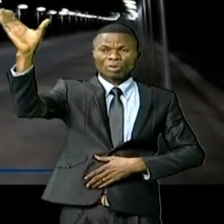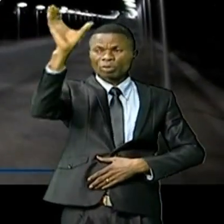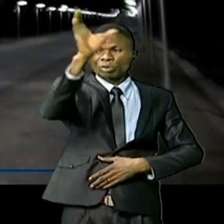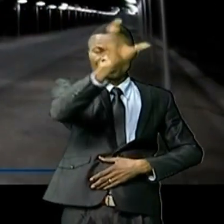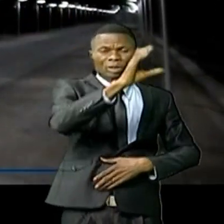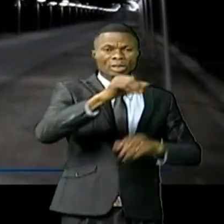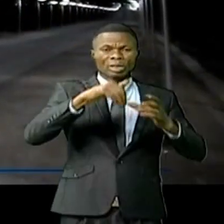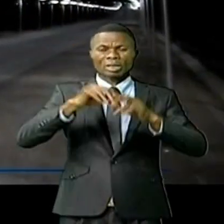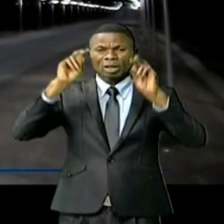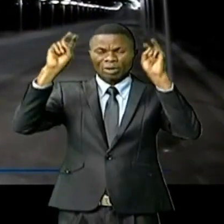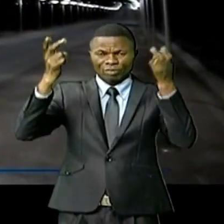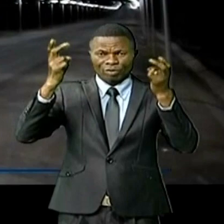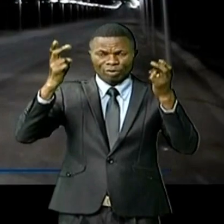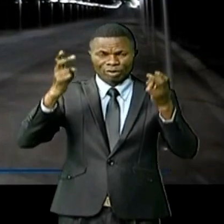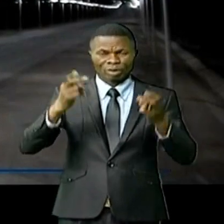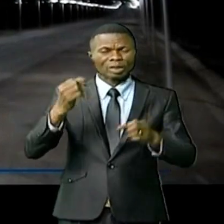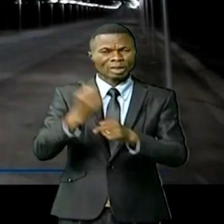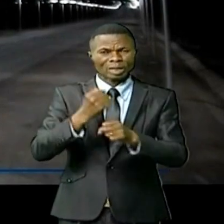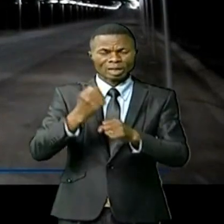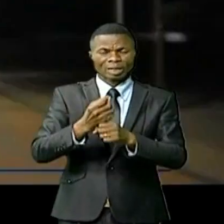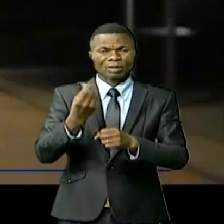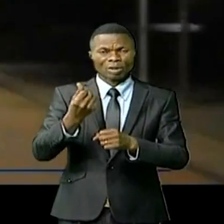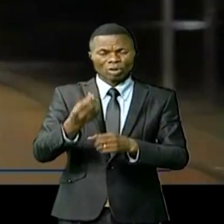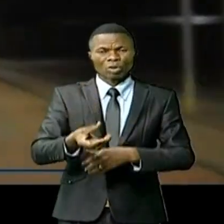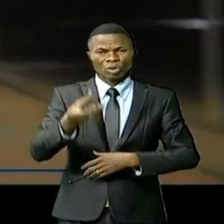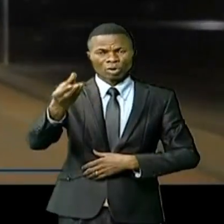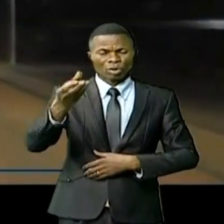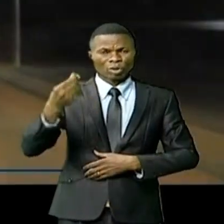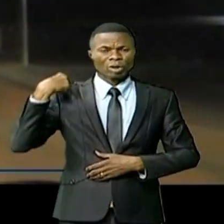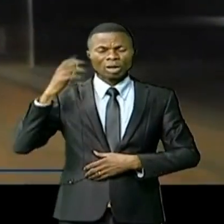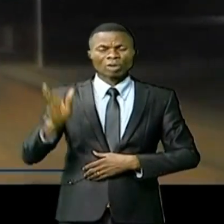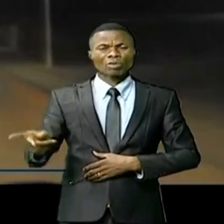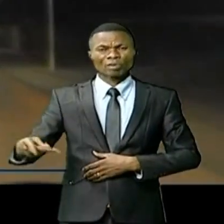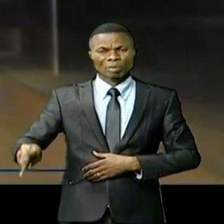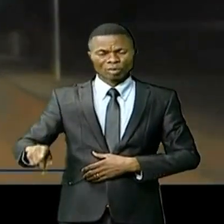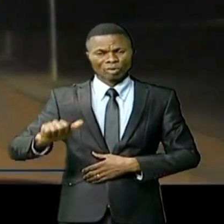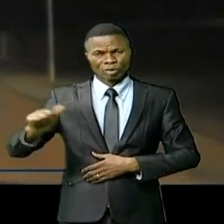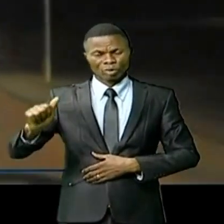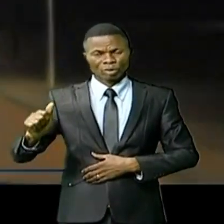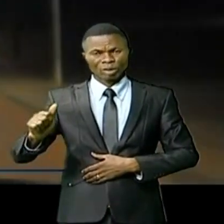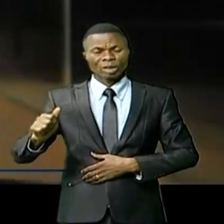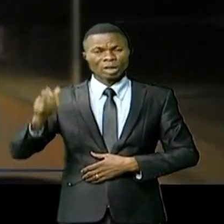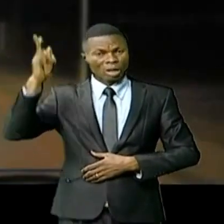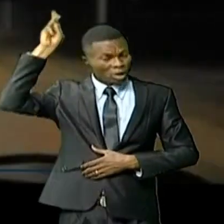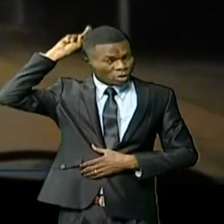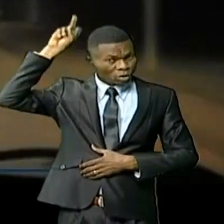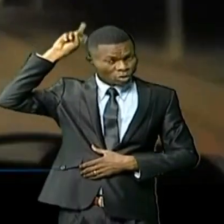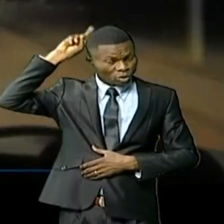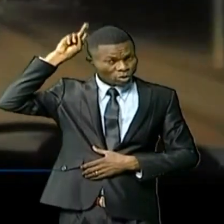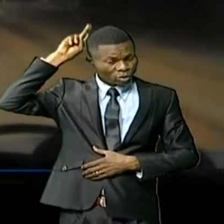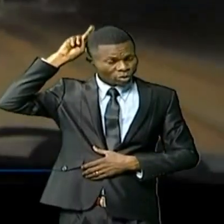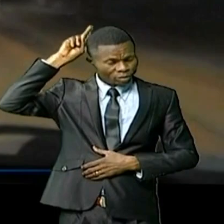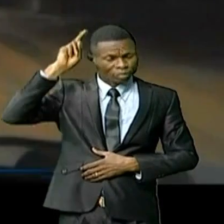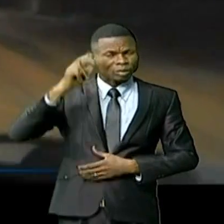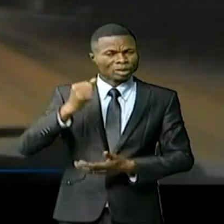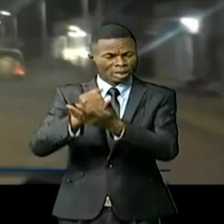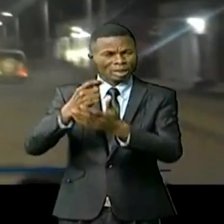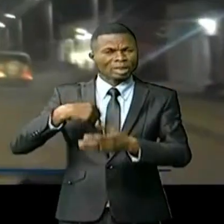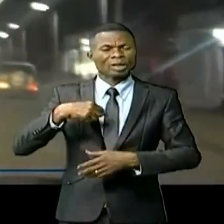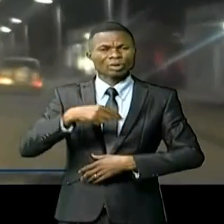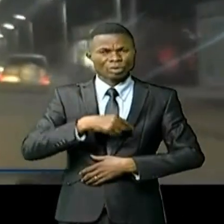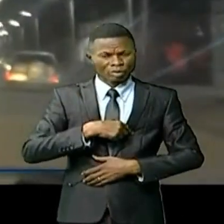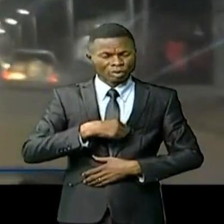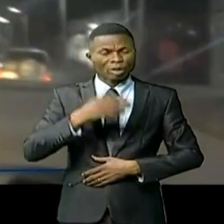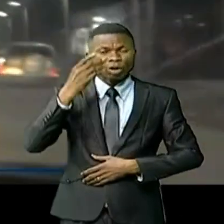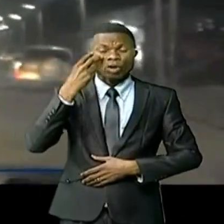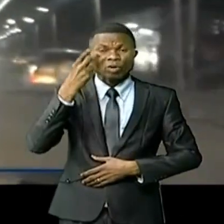travers la ville. Une vaste opération financée par le gouvernement provincial. Kolosi, by night, nous a permis justement de